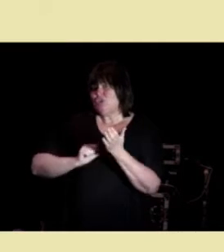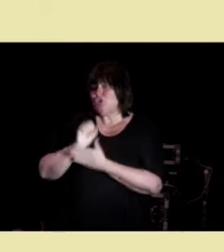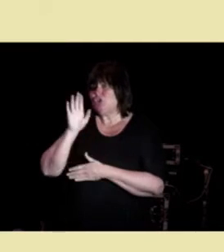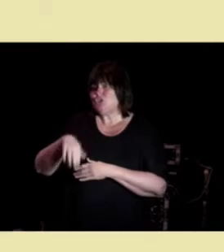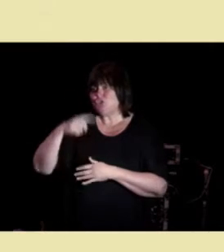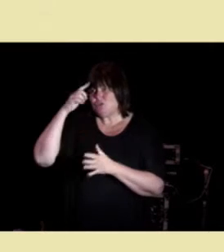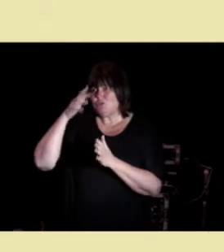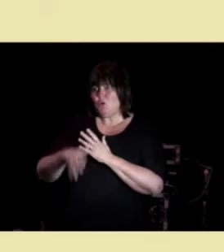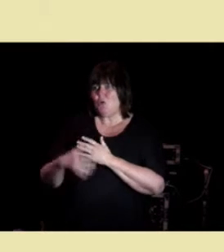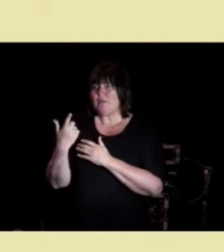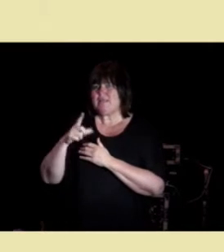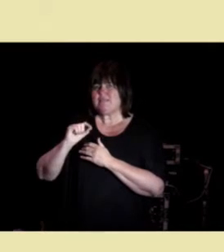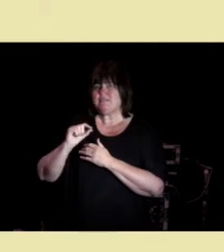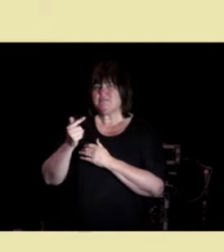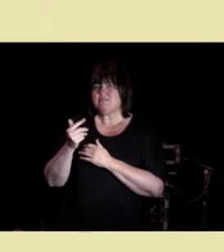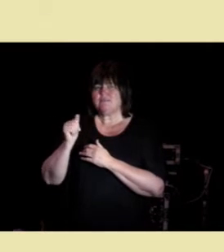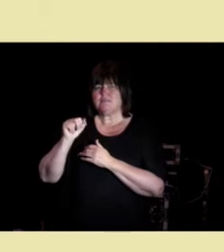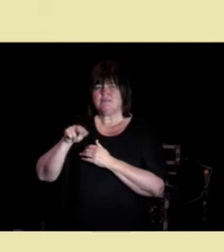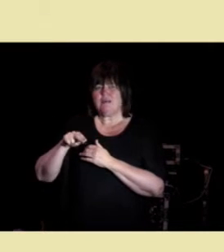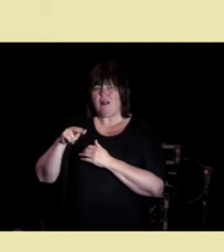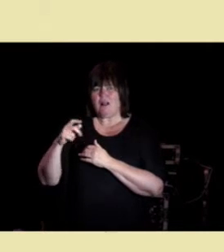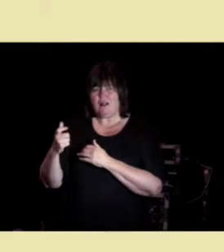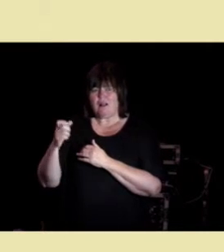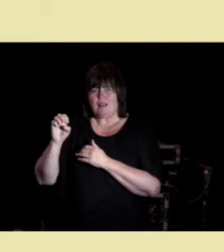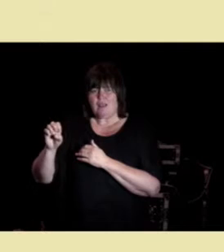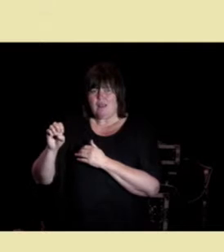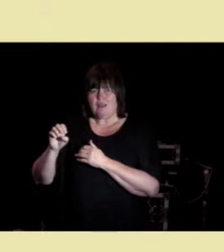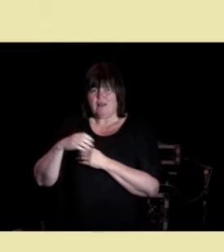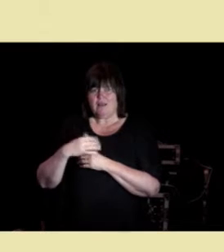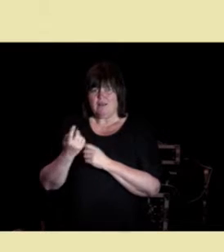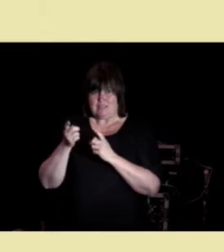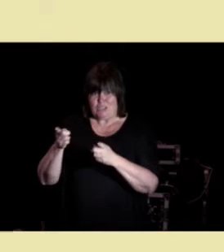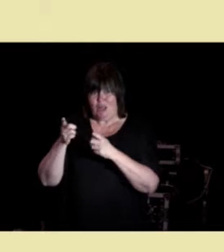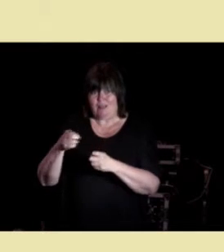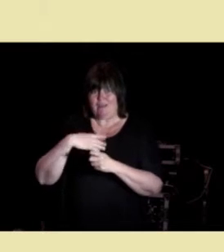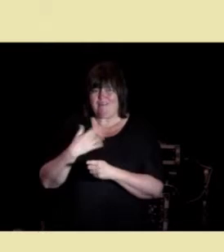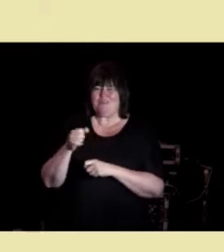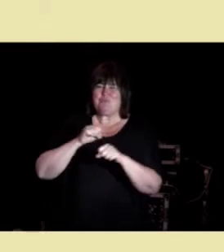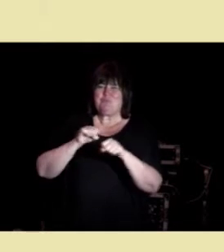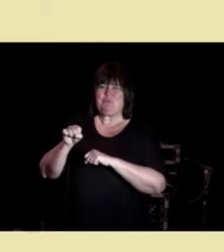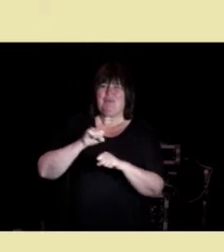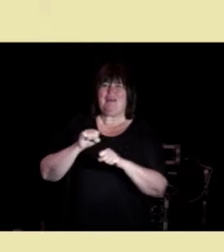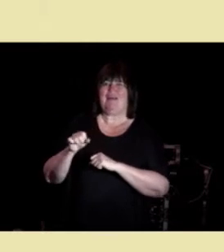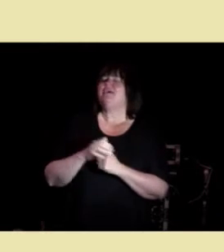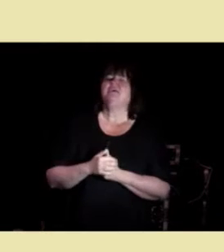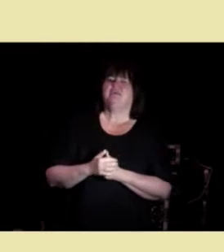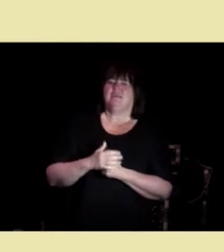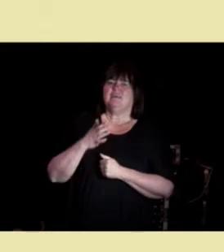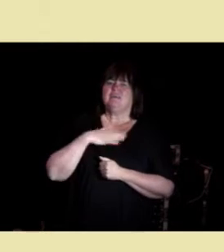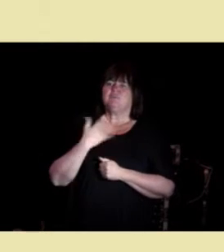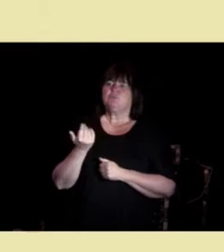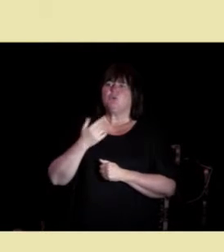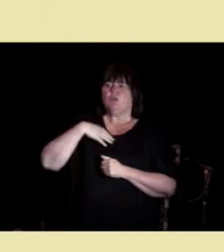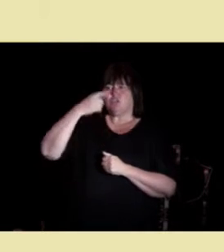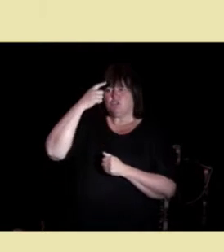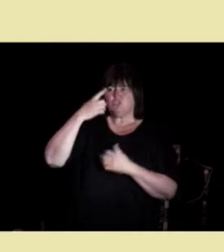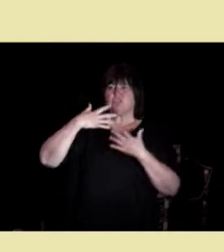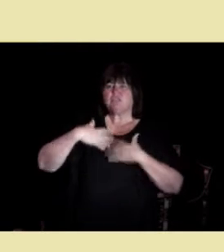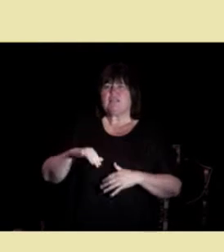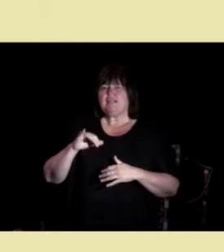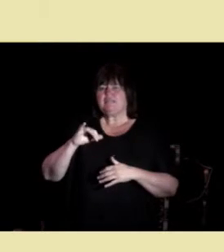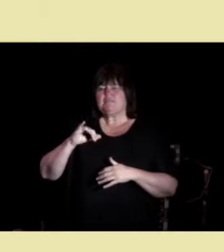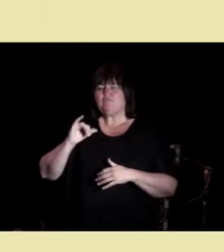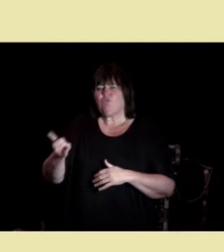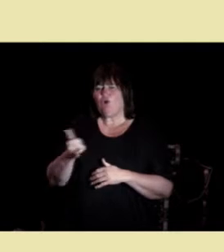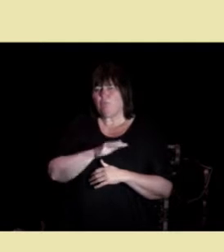De skulle ha hjelp til å bygge opp en lavterskeltjeneste, psykisk helse for barn og unge. de hadde ingenting fra før, det stod